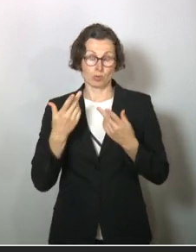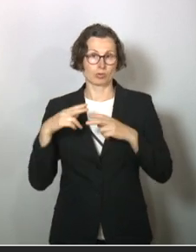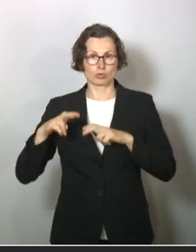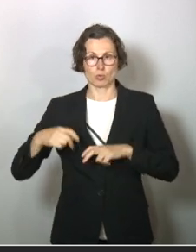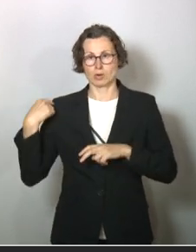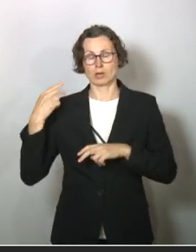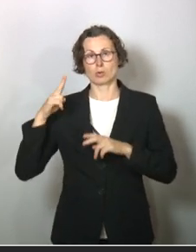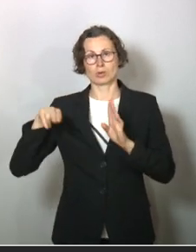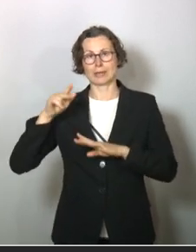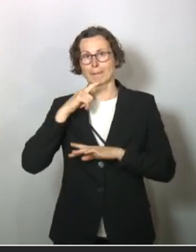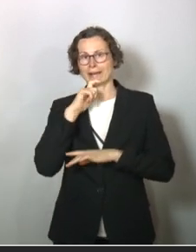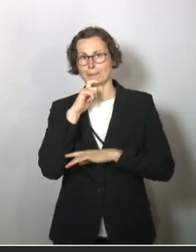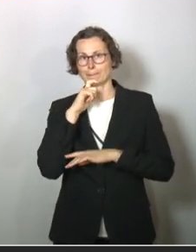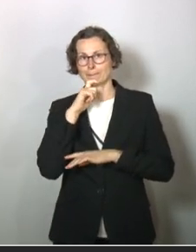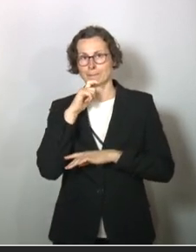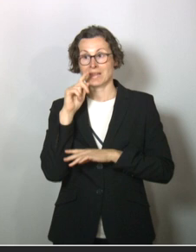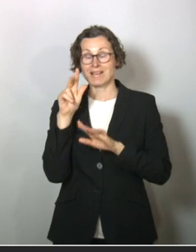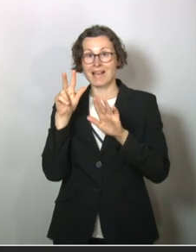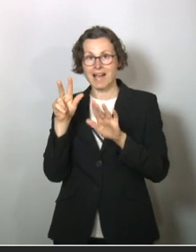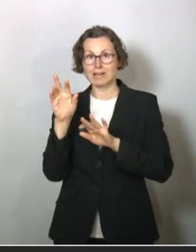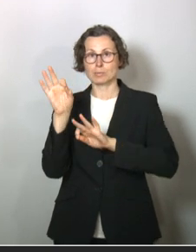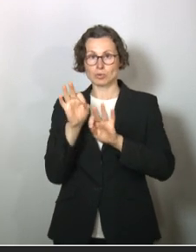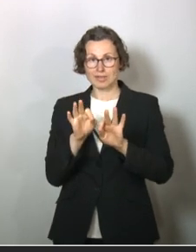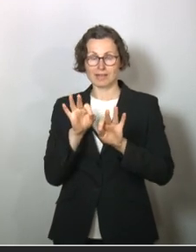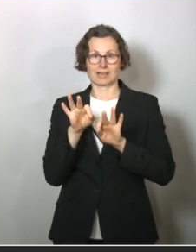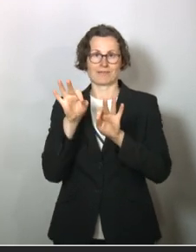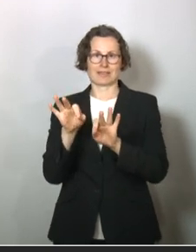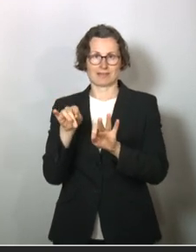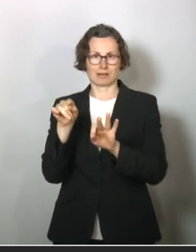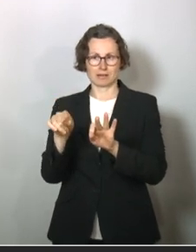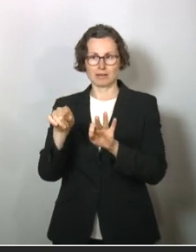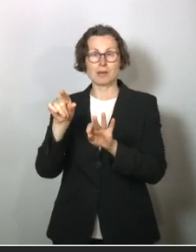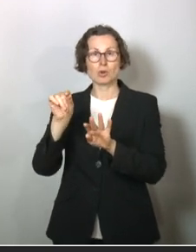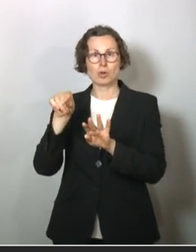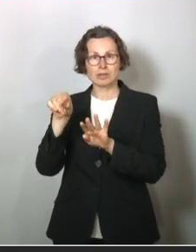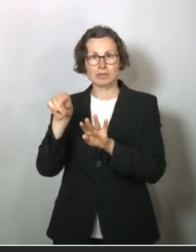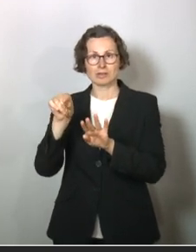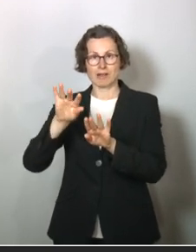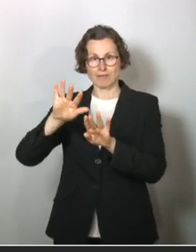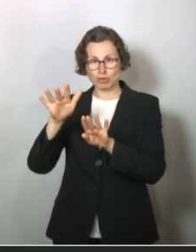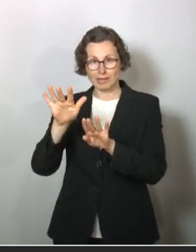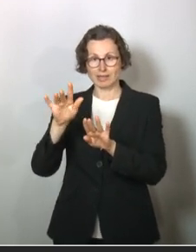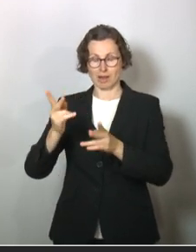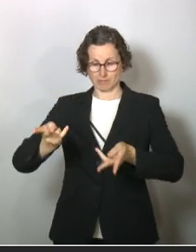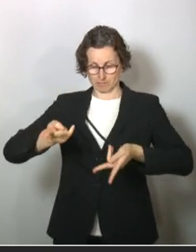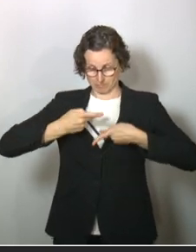von der Uni Bremen. Acht Prozent der Infizierten, das heißt, die haben eine Wahrscheinlichkeit, infiziert zu sein, die ist achtmal so hoch